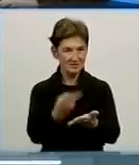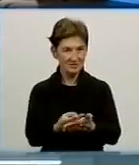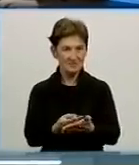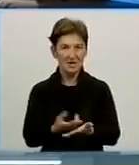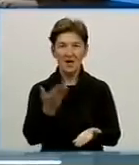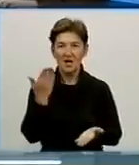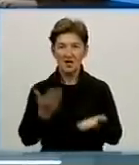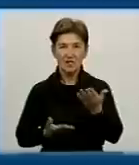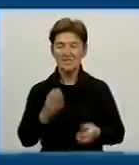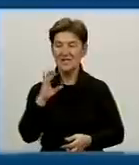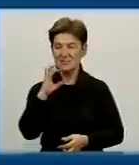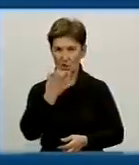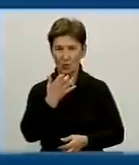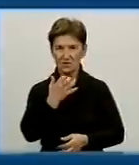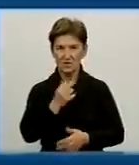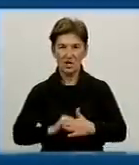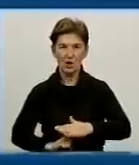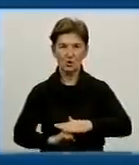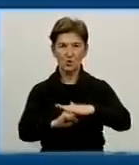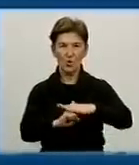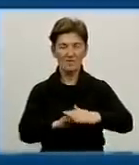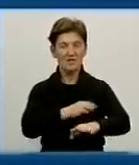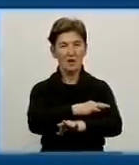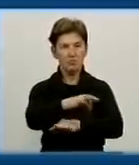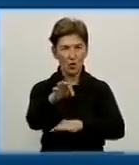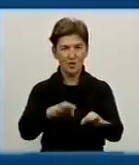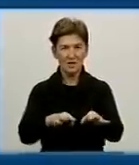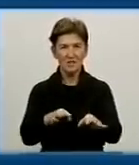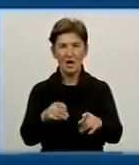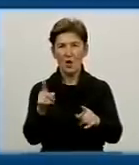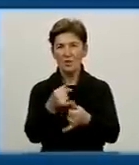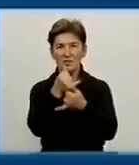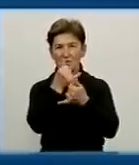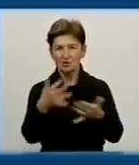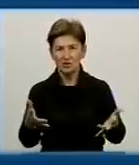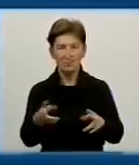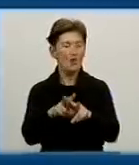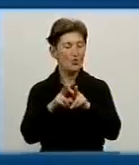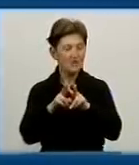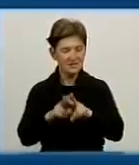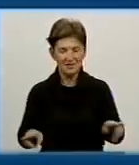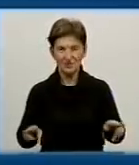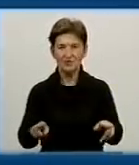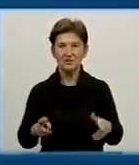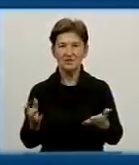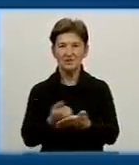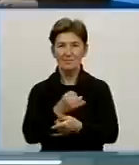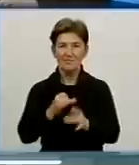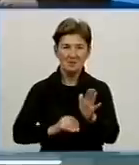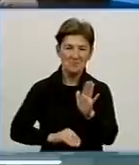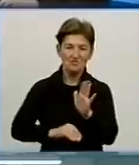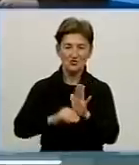що якщо серйозний ґрунтовний проєкт, то він без теоретичної бази з хімії і з біології, він неможливий. Тобто, однозначно, потім вже й дотягується рівень знань.